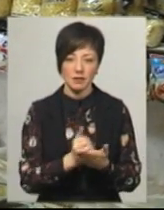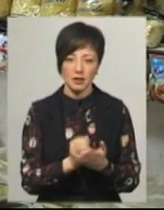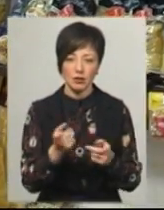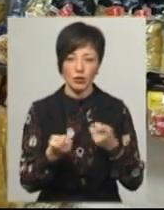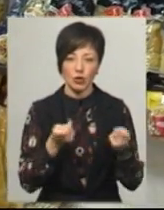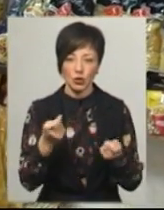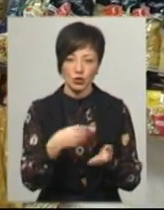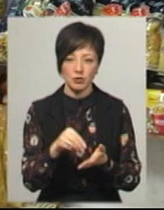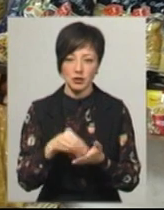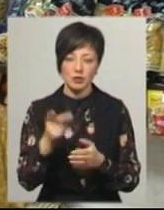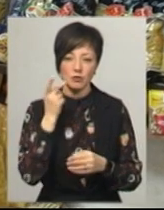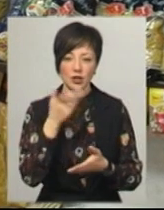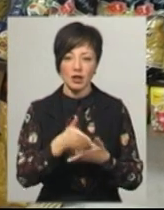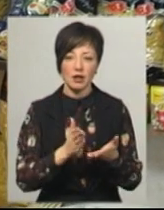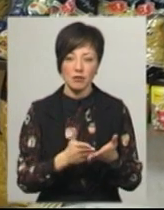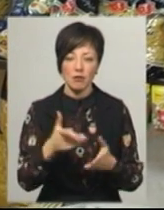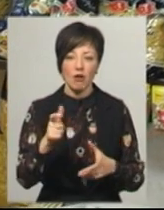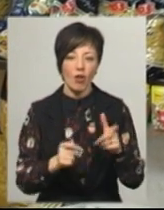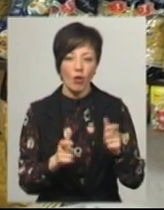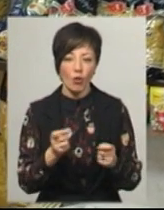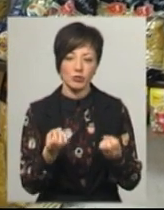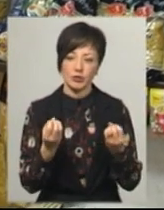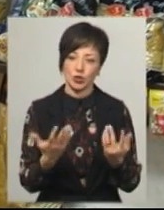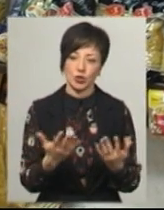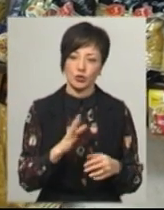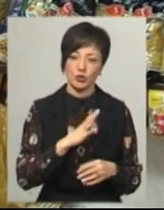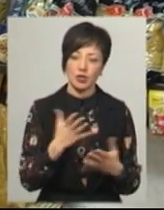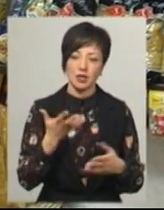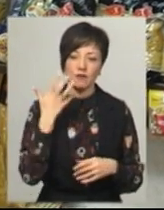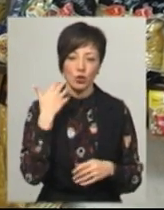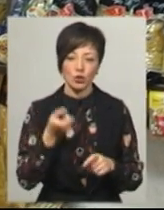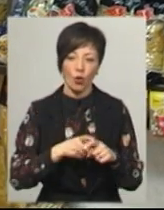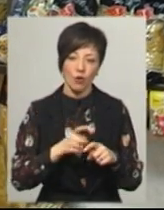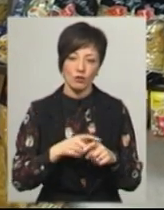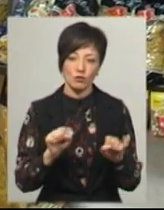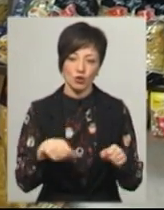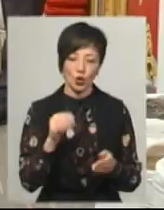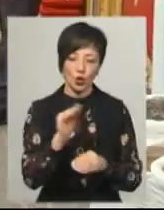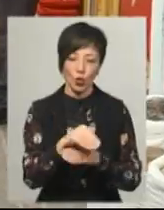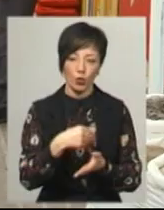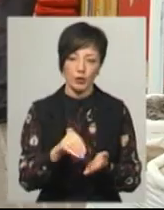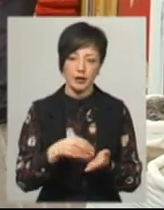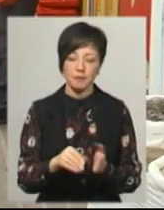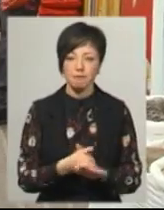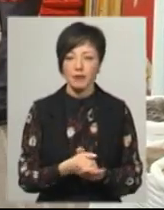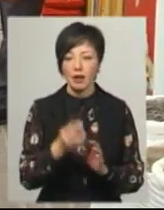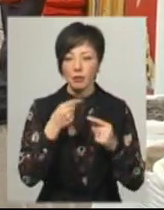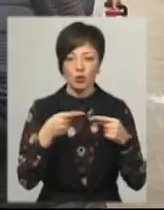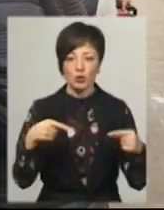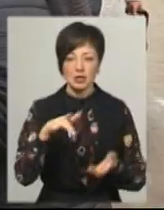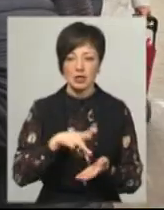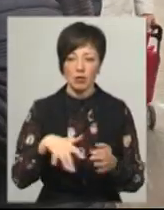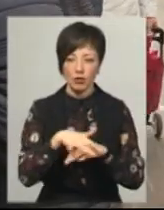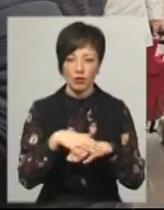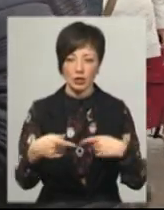тільки потрошки. Зазвичай хліб, молоко, щоб просто було, якісь фрукти, якісь овочі можу докупити. За продуктами на центральний